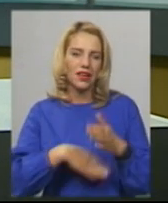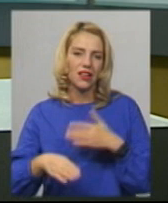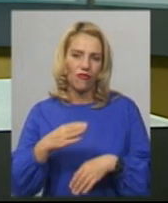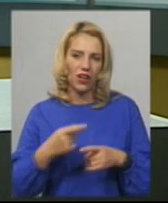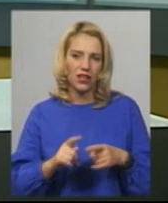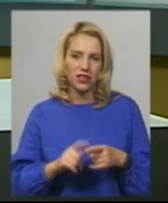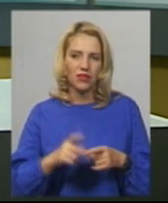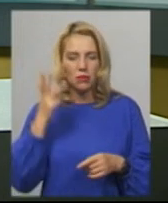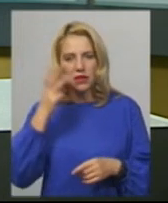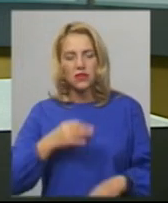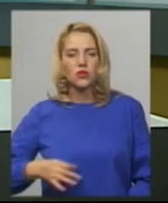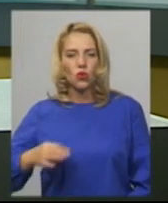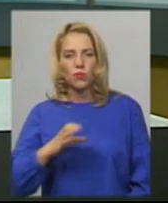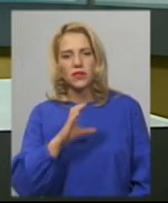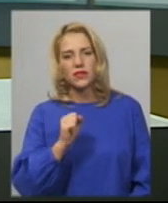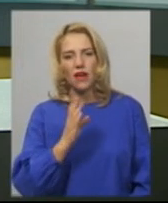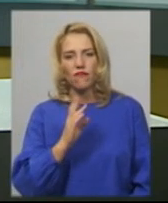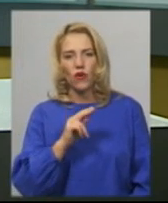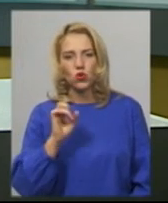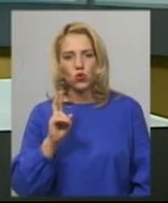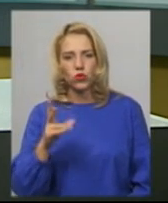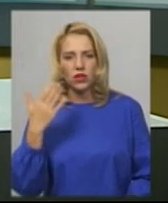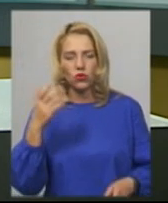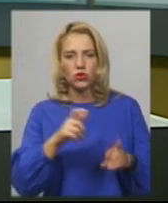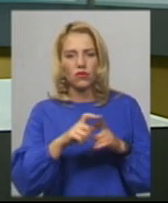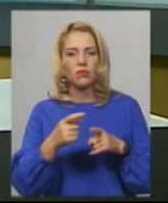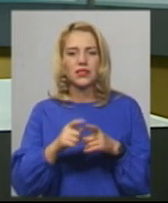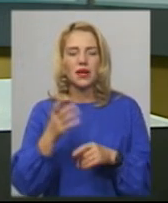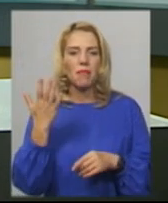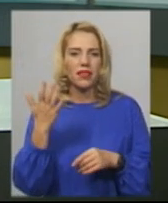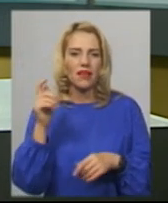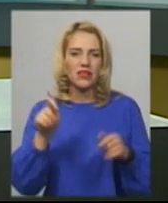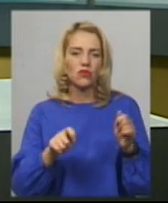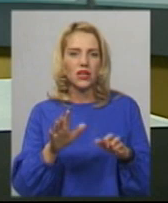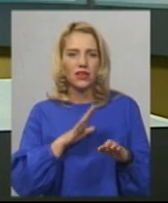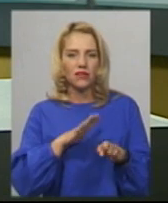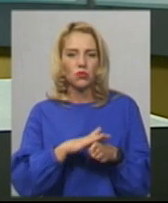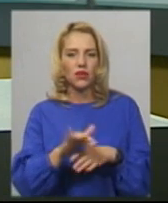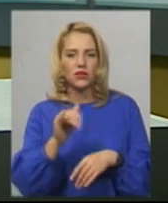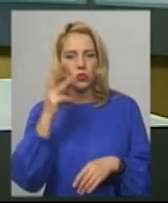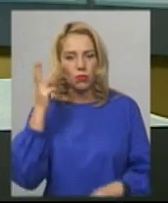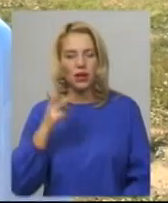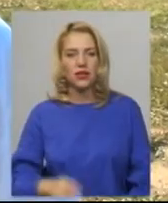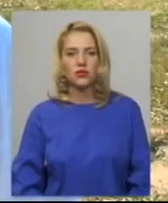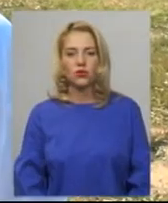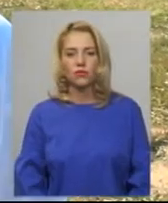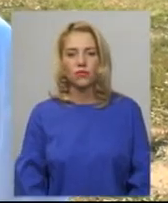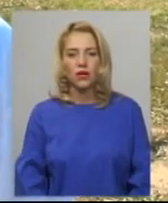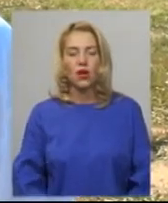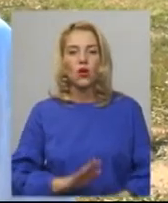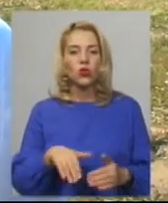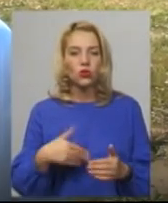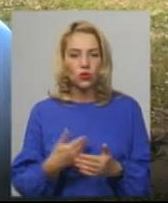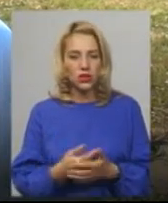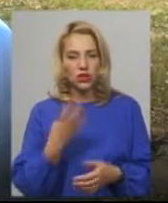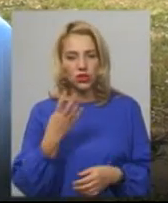України» в Хмельницькій області Анатолій Савчук. За його словами, це п'ятий фестиваль, який відбувається у Хмельницькому. Досі